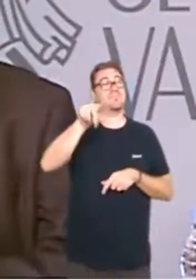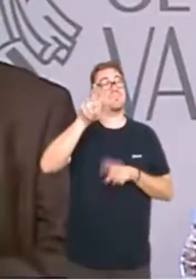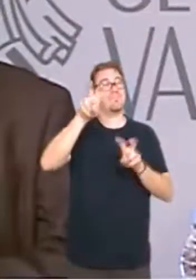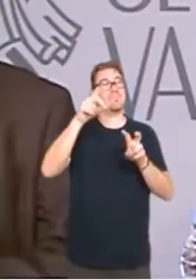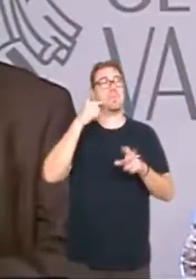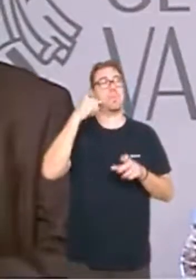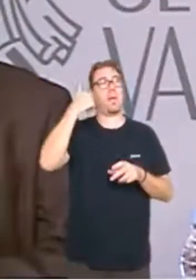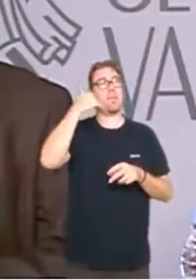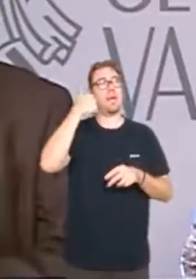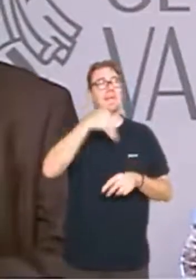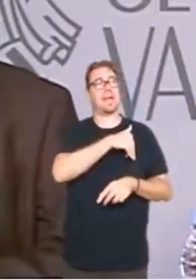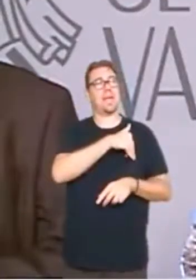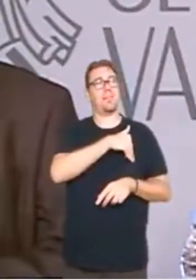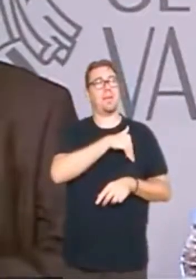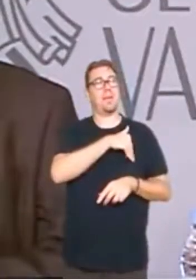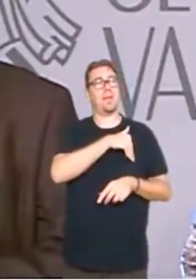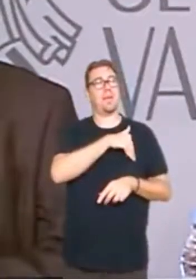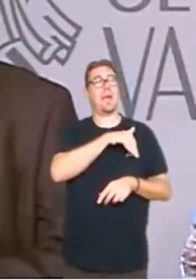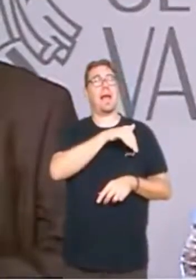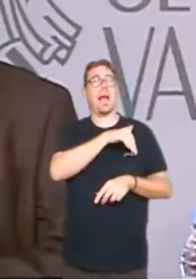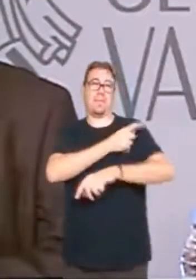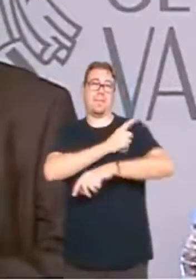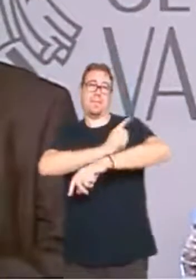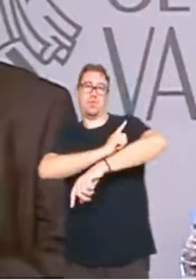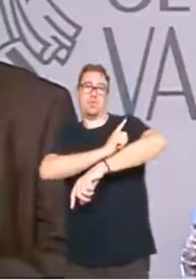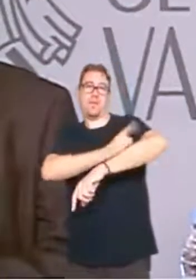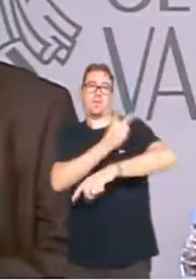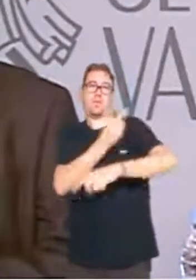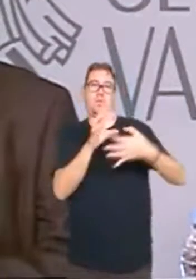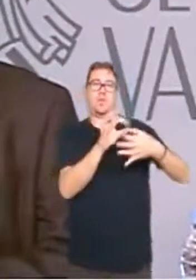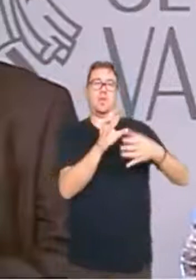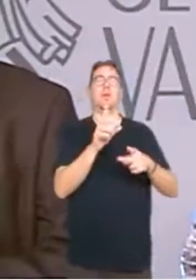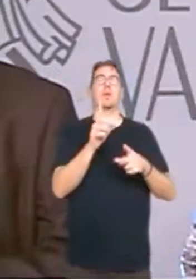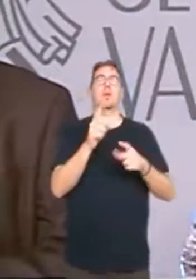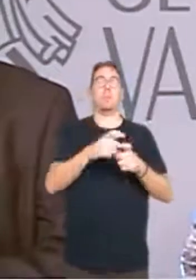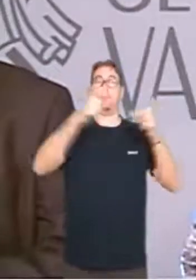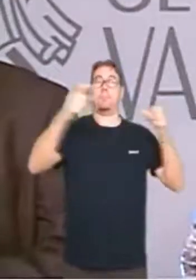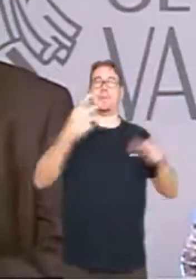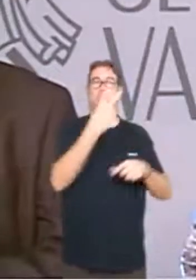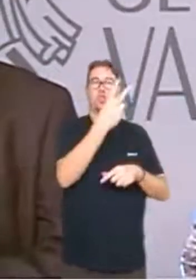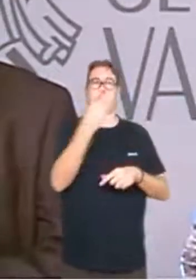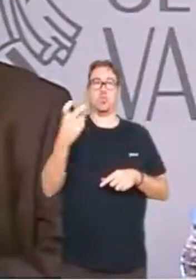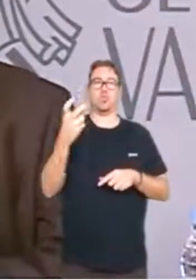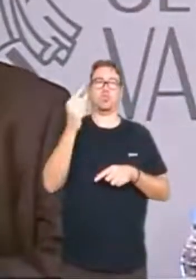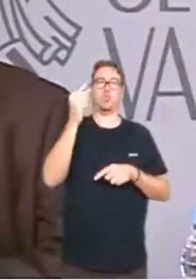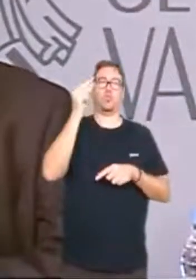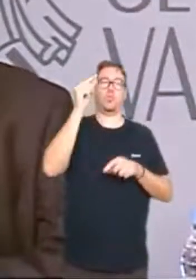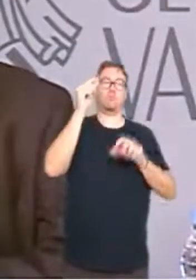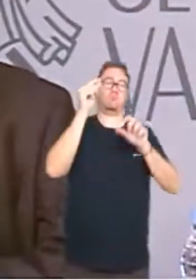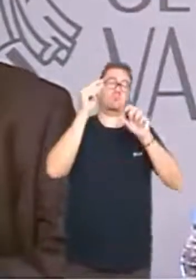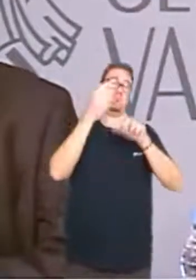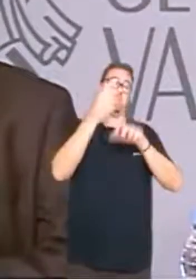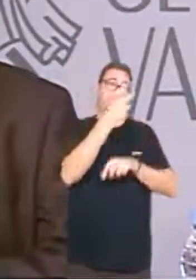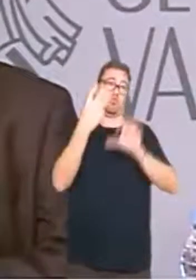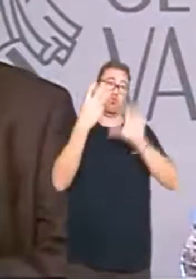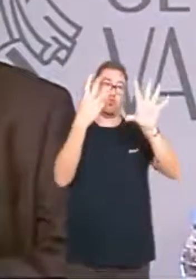les beques acadèmics d'esportives tindran un increment del 218%.